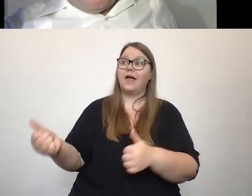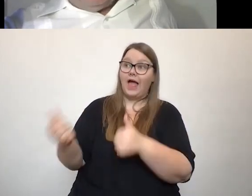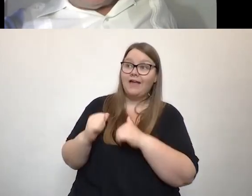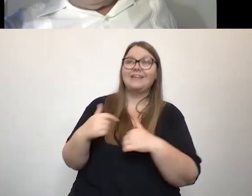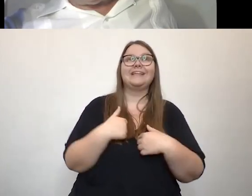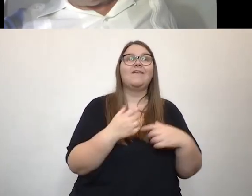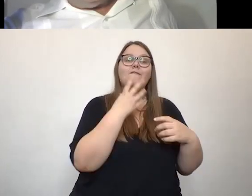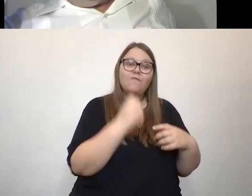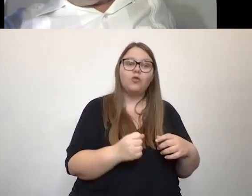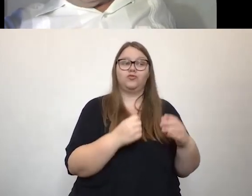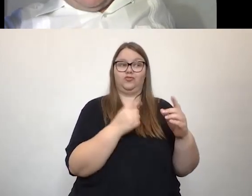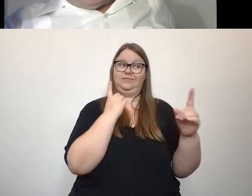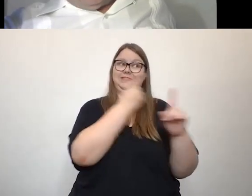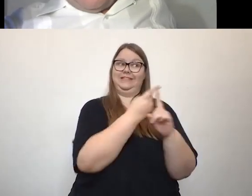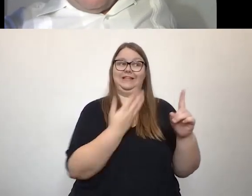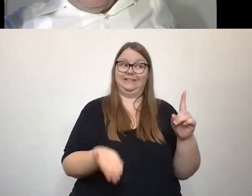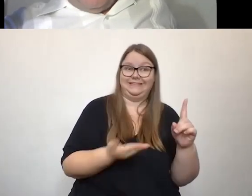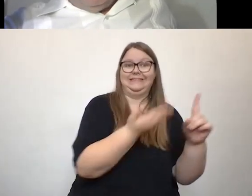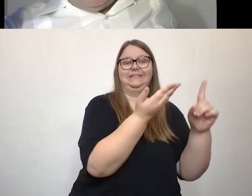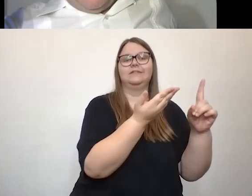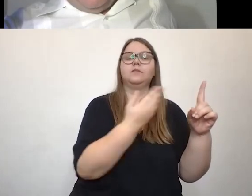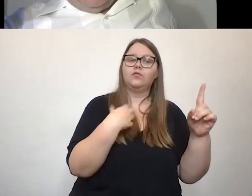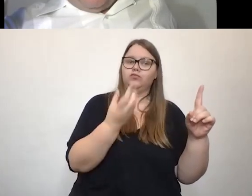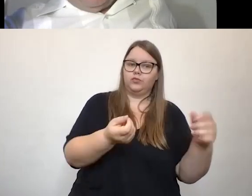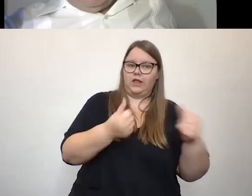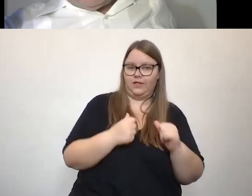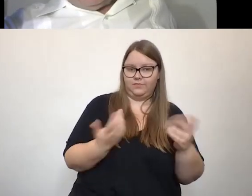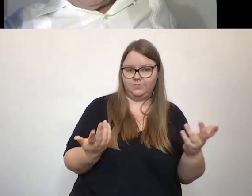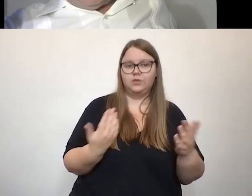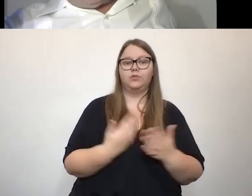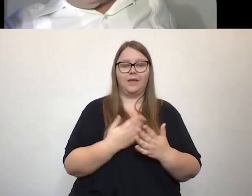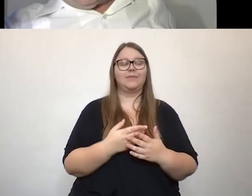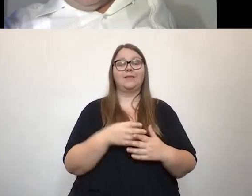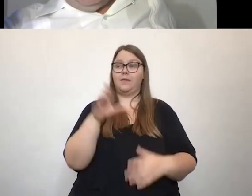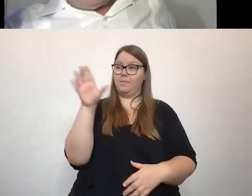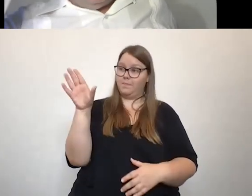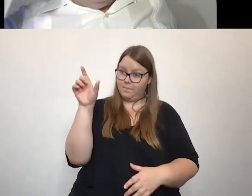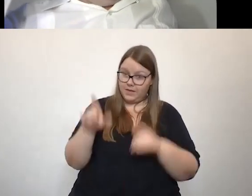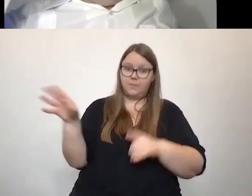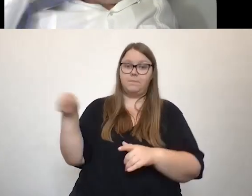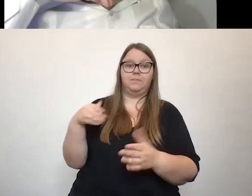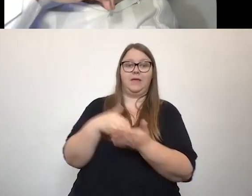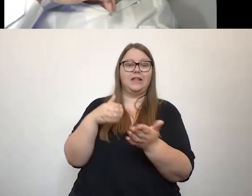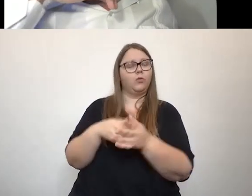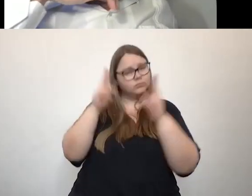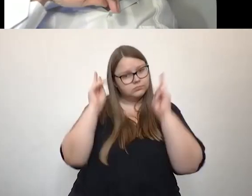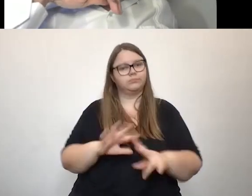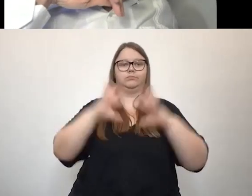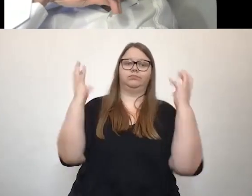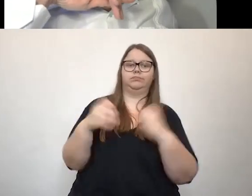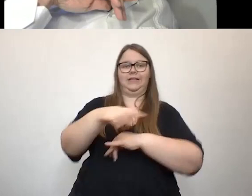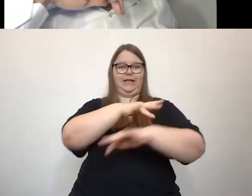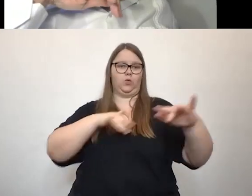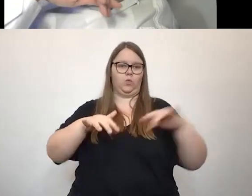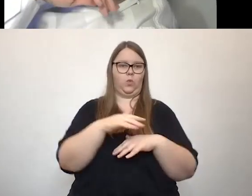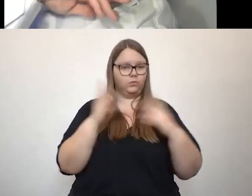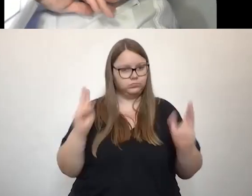was ich voranbringen möchte und da dreht es natürlich dann um eine umfällige Inklusion von menschlichen Behinderung, das ist völlig klar. Ich meine, die Politik läuft natürlich sehr,